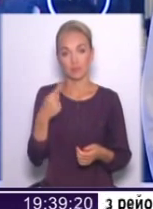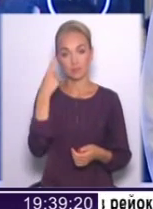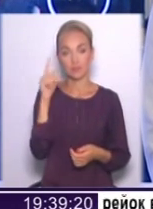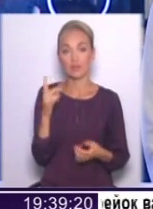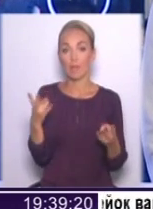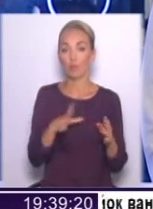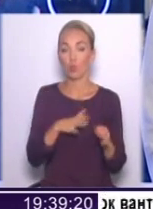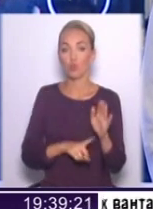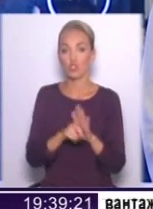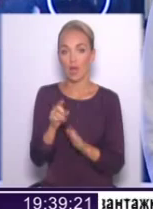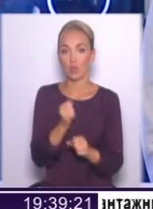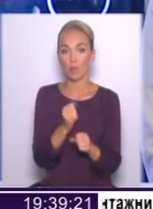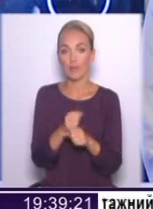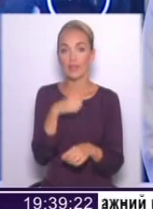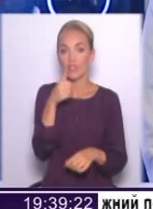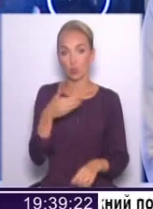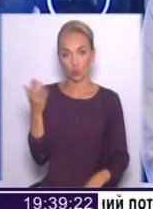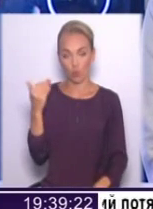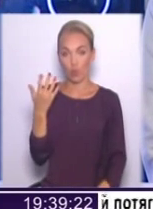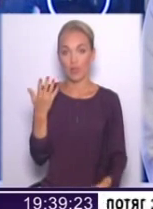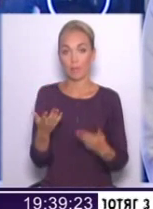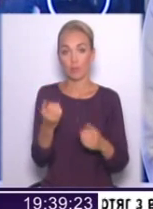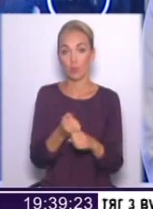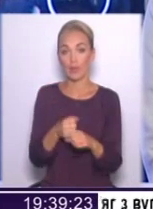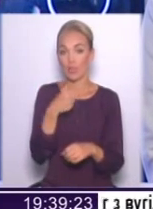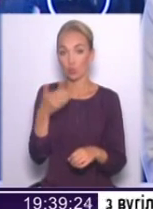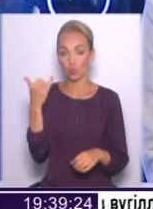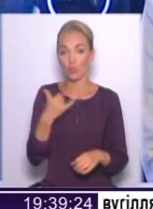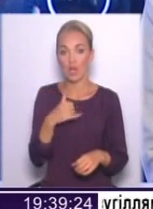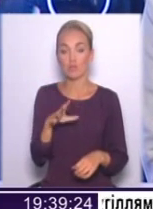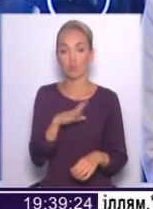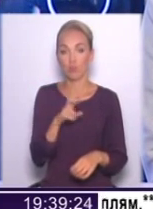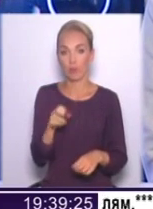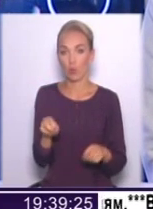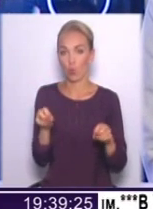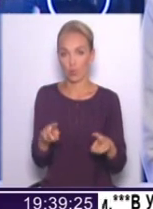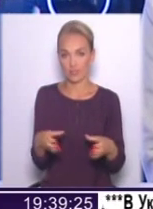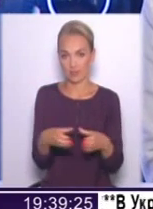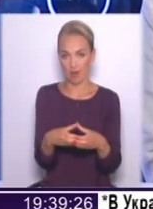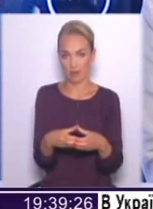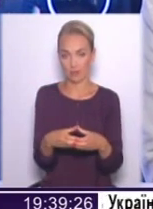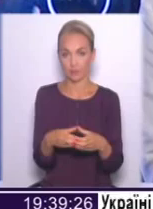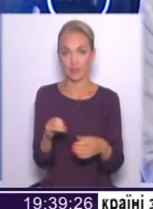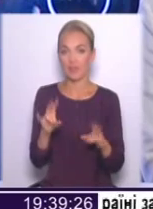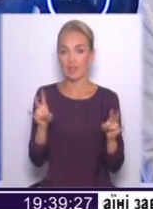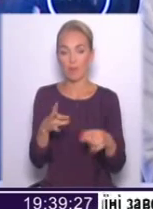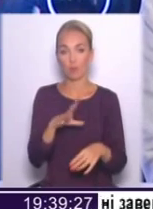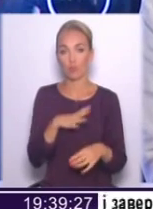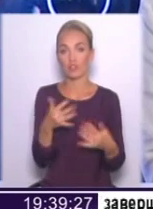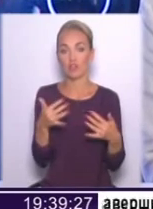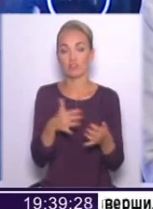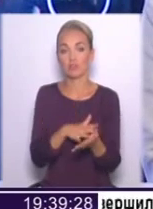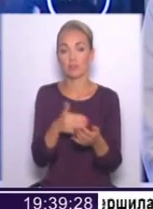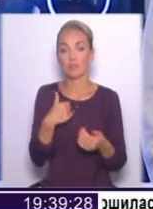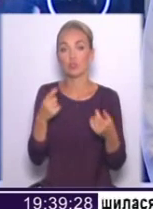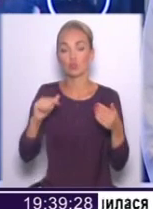рік тому. Тобто, коли б ми рік тому робили, у нас вже зараз був би кастяк професійної армії. Уже був би кастяк. І нам не треба було б втрачати. Ми знову